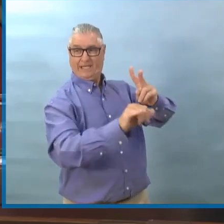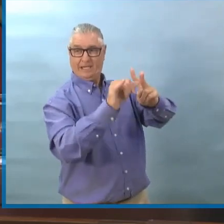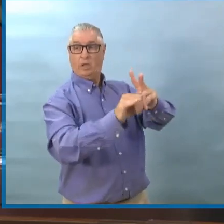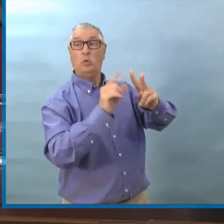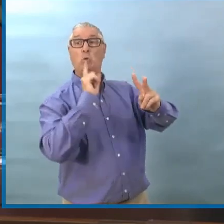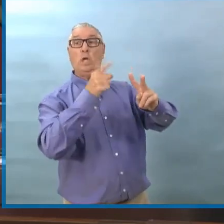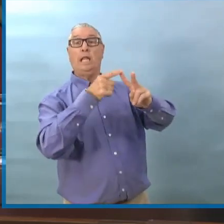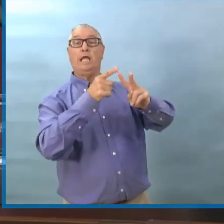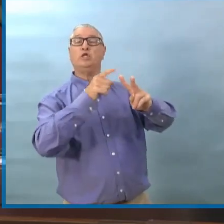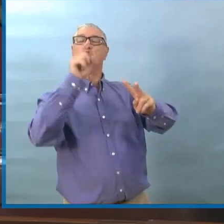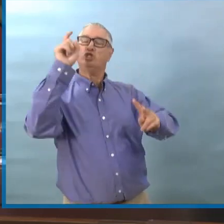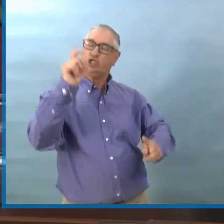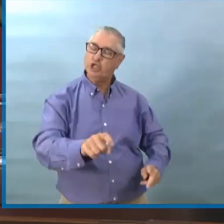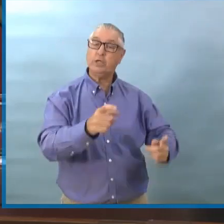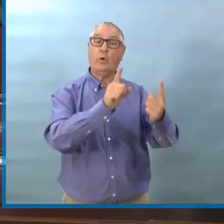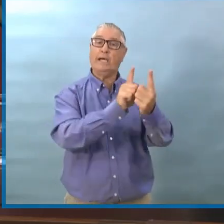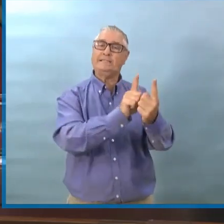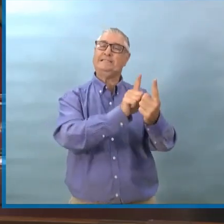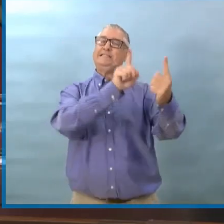personnes qui sont à la maison.